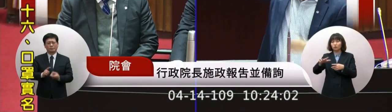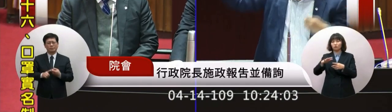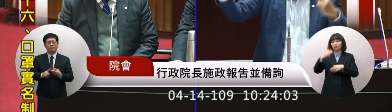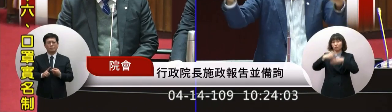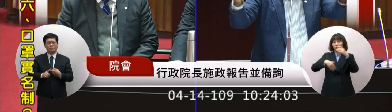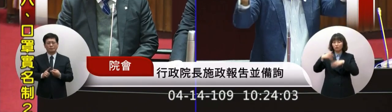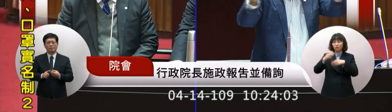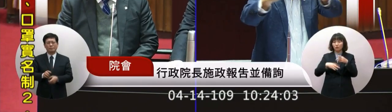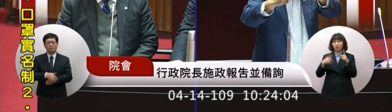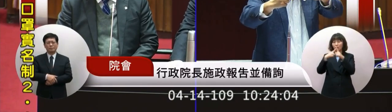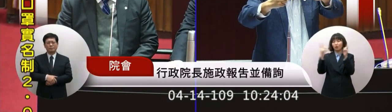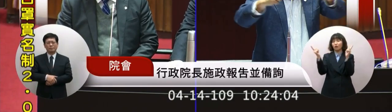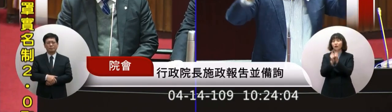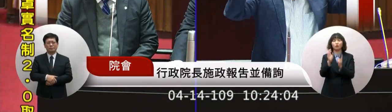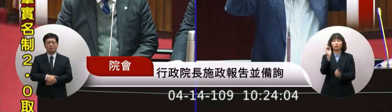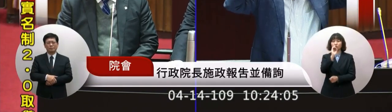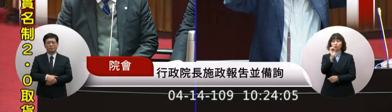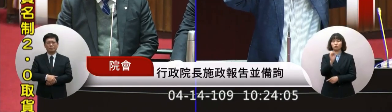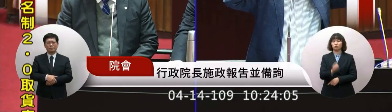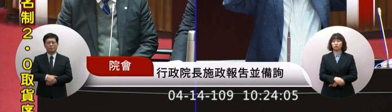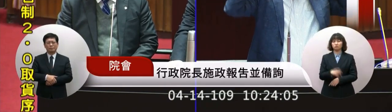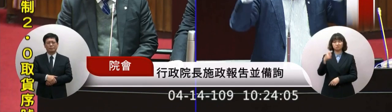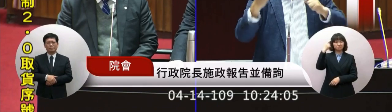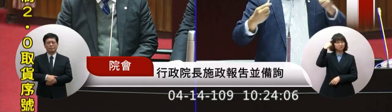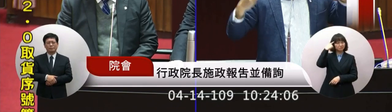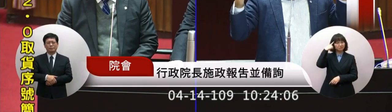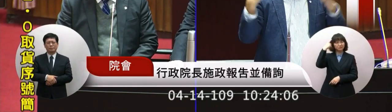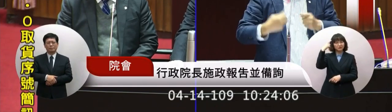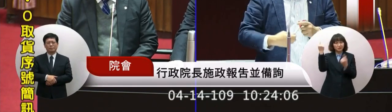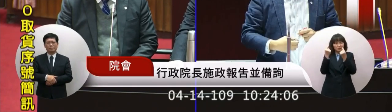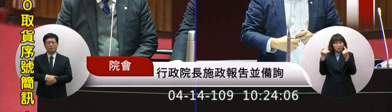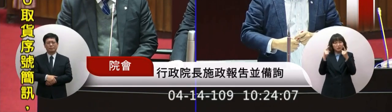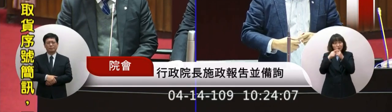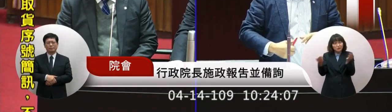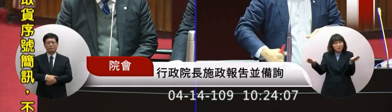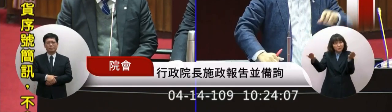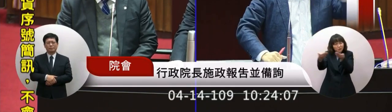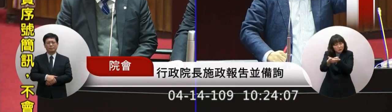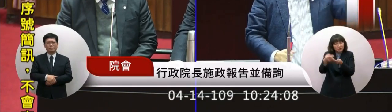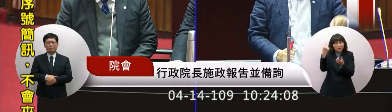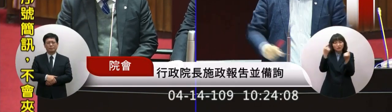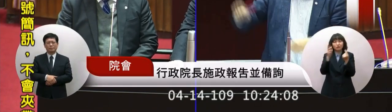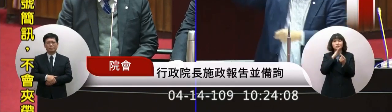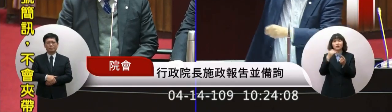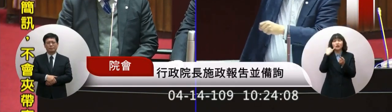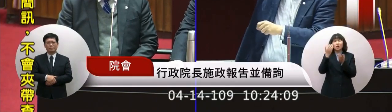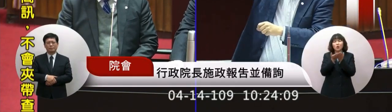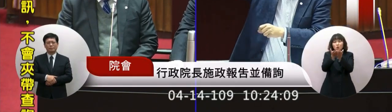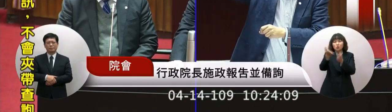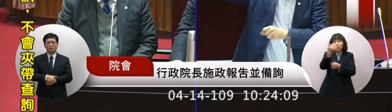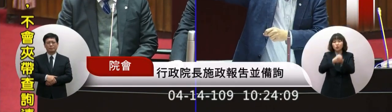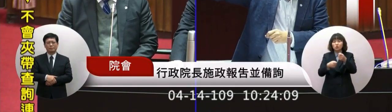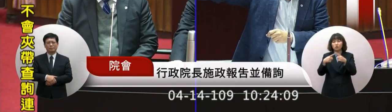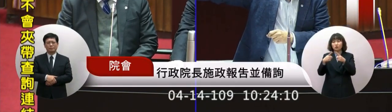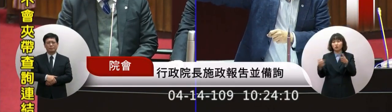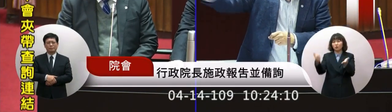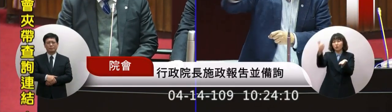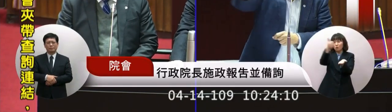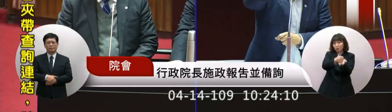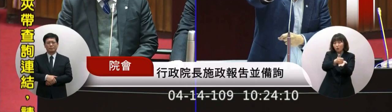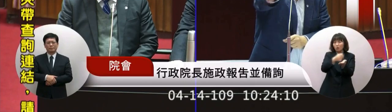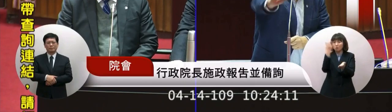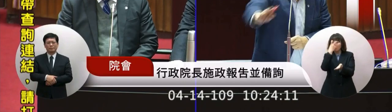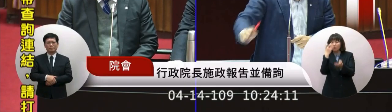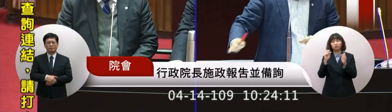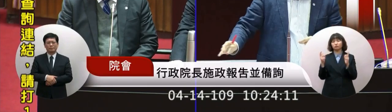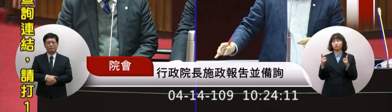那個人都沒有接觸你們都把它想像成 匯船就是像海 像海巡熟登船在林檢一樣